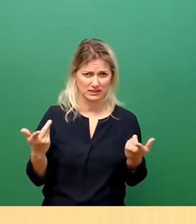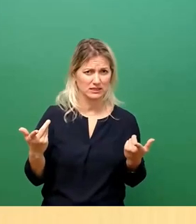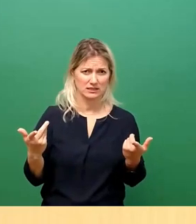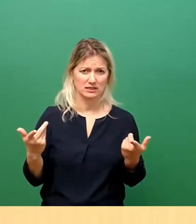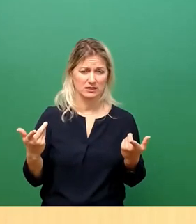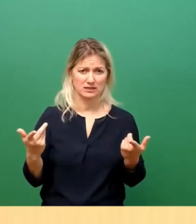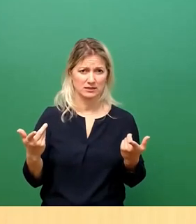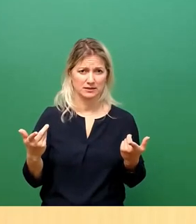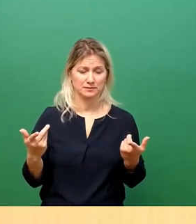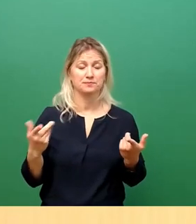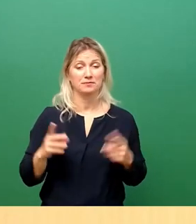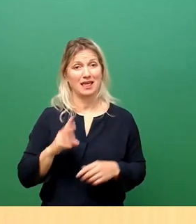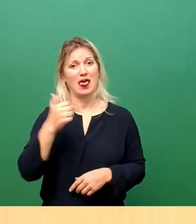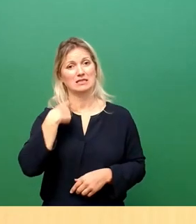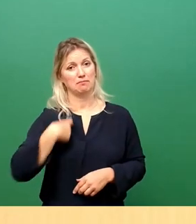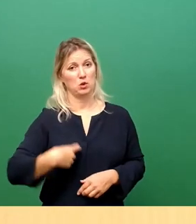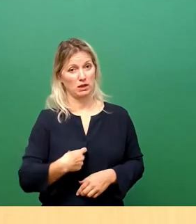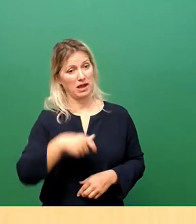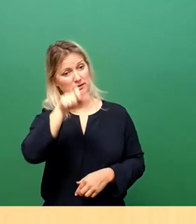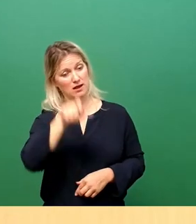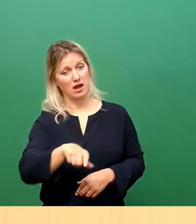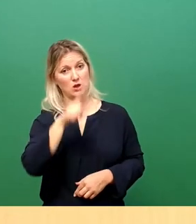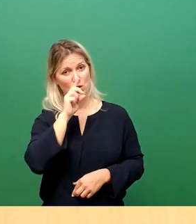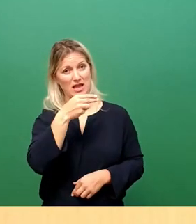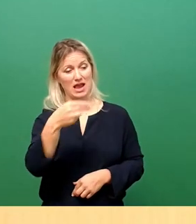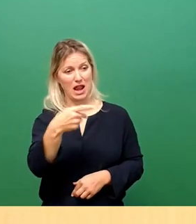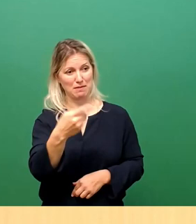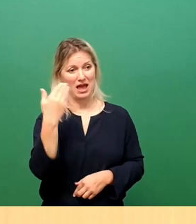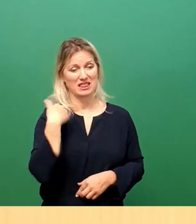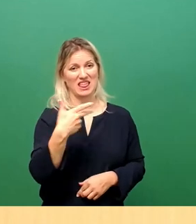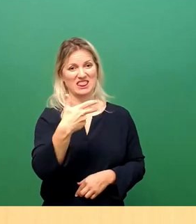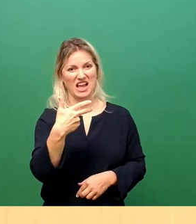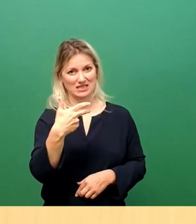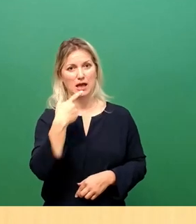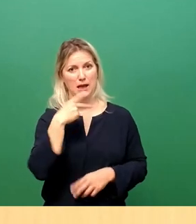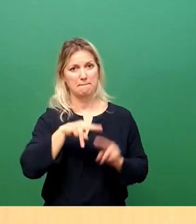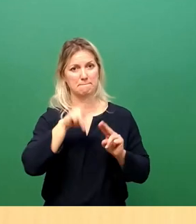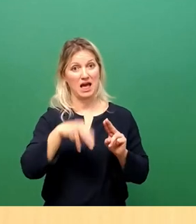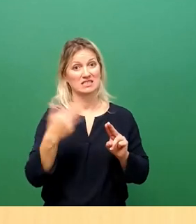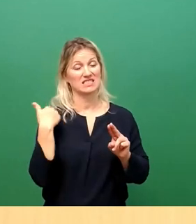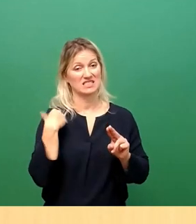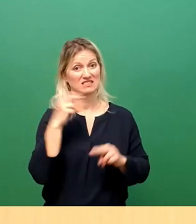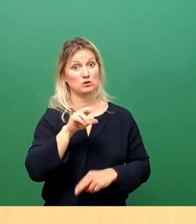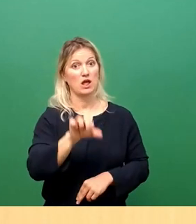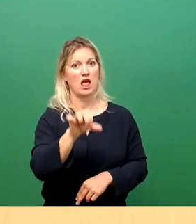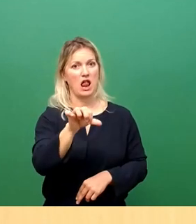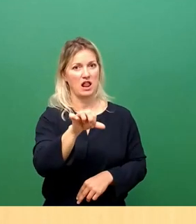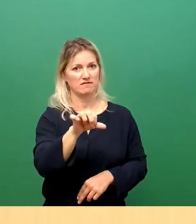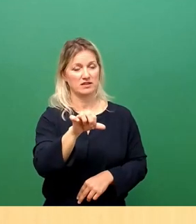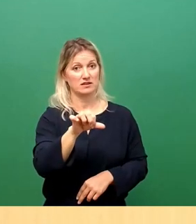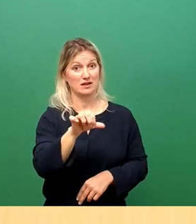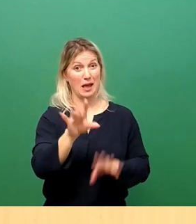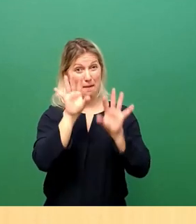Bürgermeister, Dirk Hilbert, am 30. März 2011, also vor nahezu auf den Tag genau